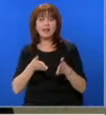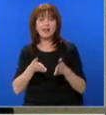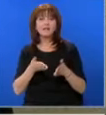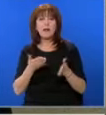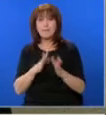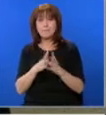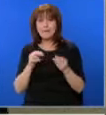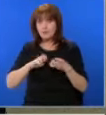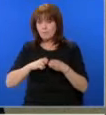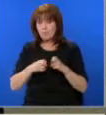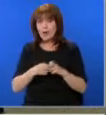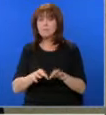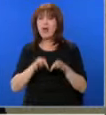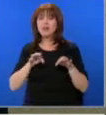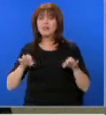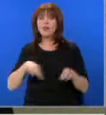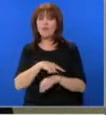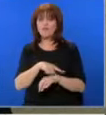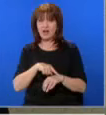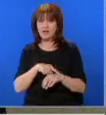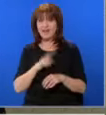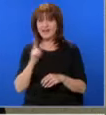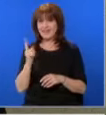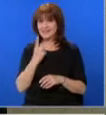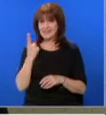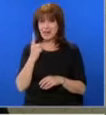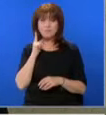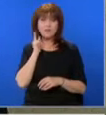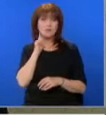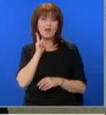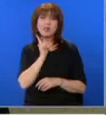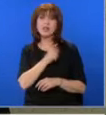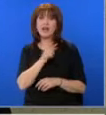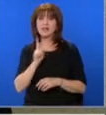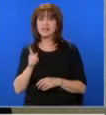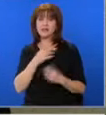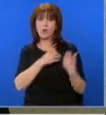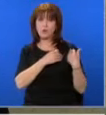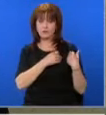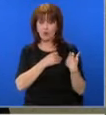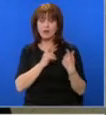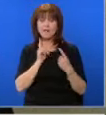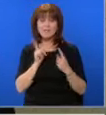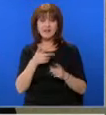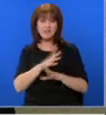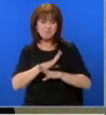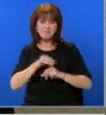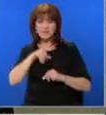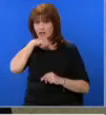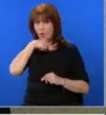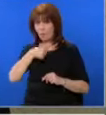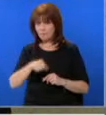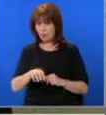-дълго време, за което, освен наказателна отговорност, естествено трябва да бъдем безкомпромисни към подобно ощетяване на